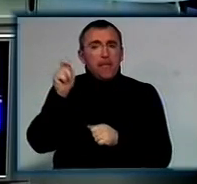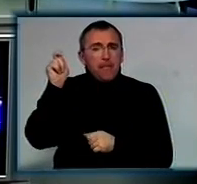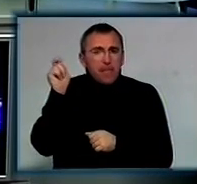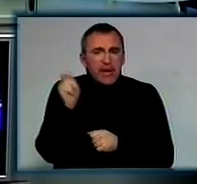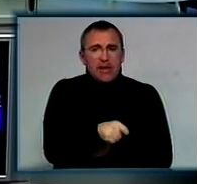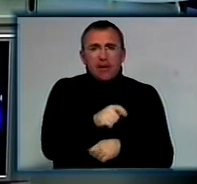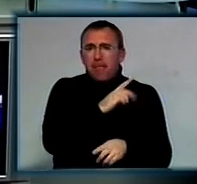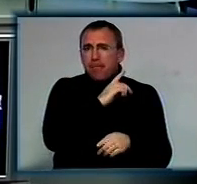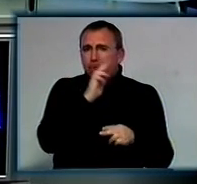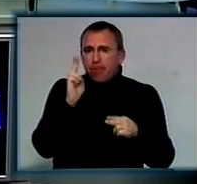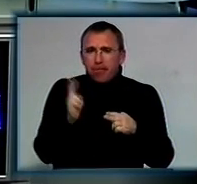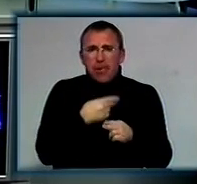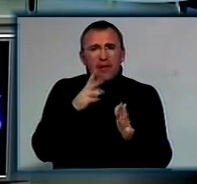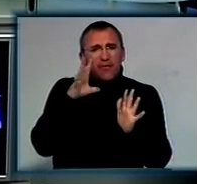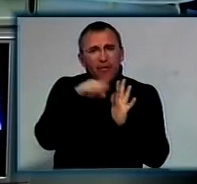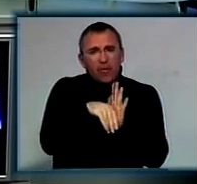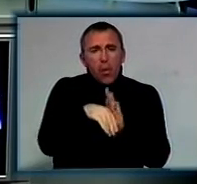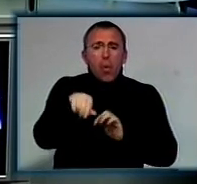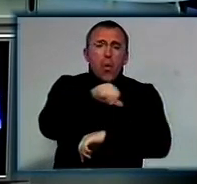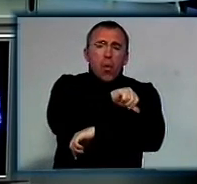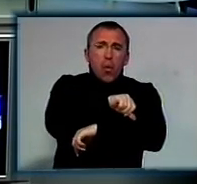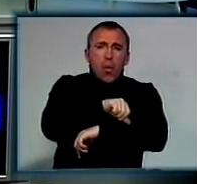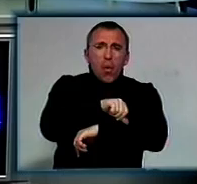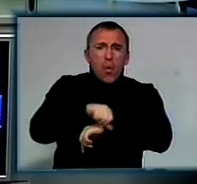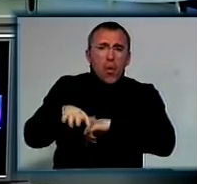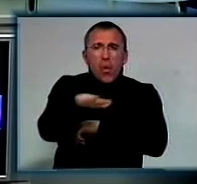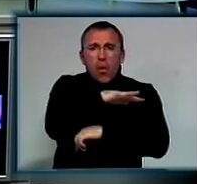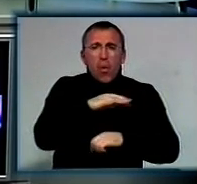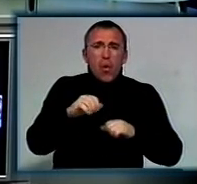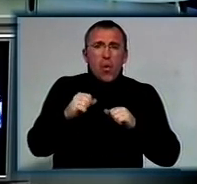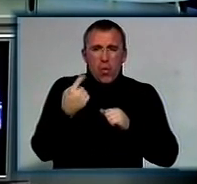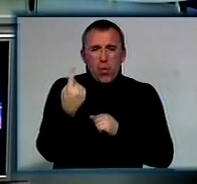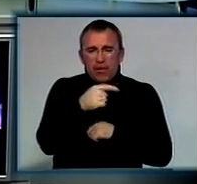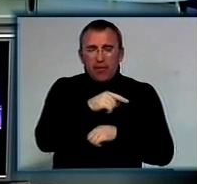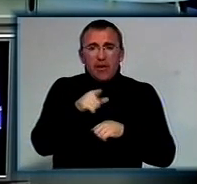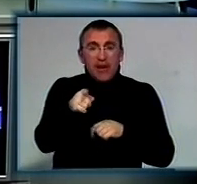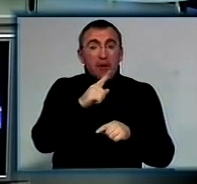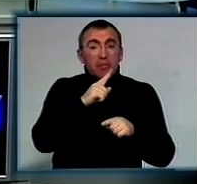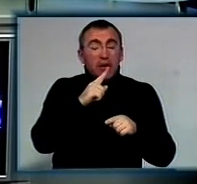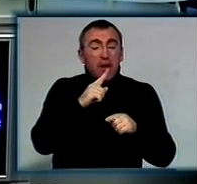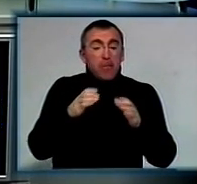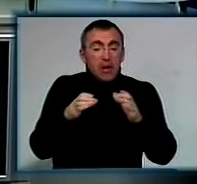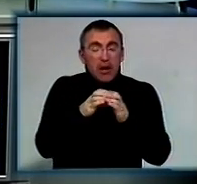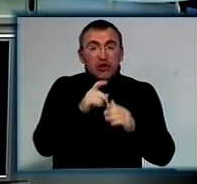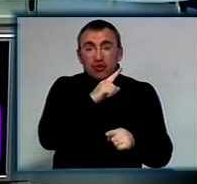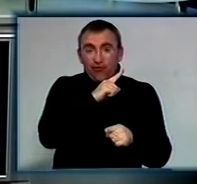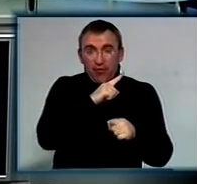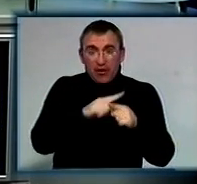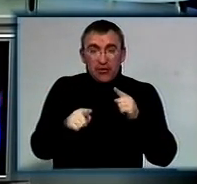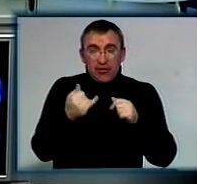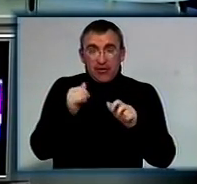без врахування кордонів адміністративно-територіальних одиниць та бригада швидкої, вже зараз, як